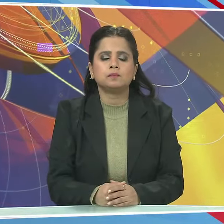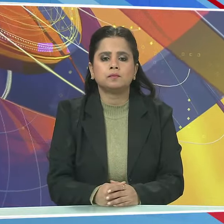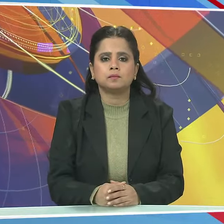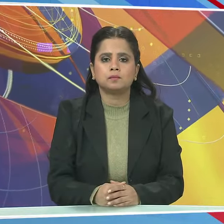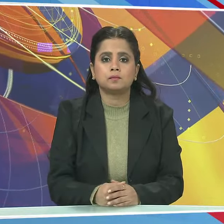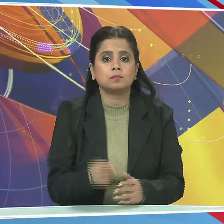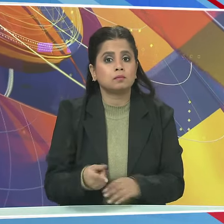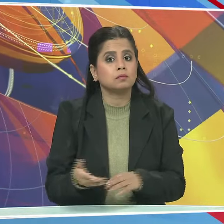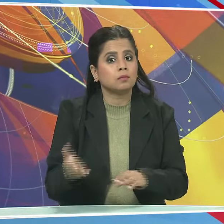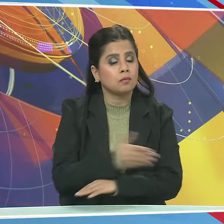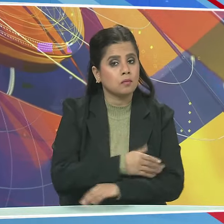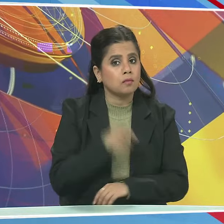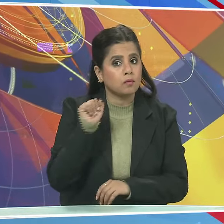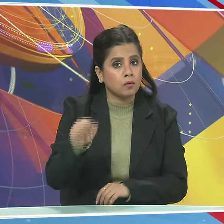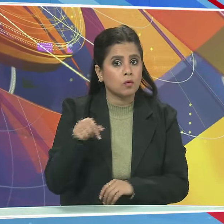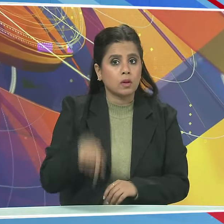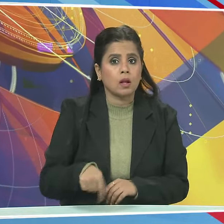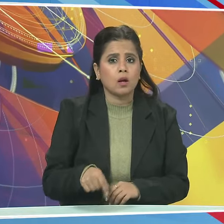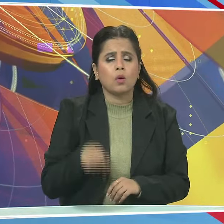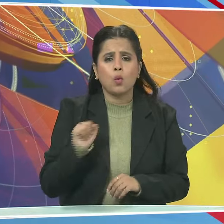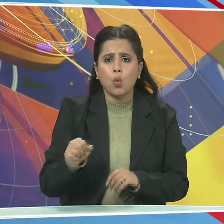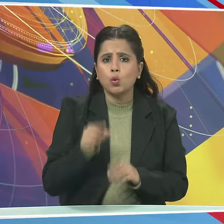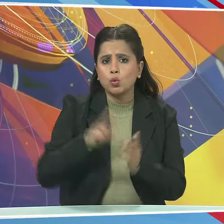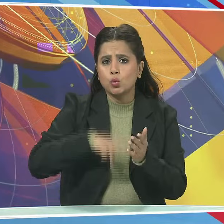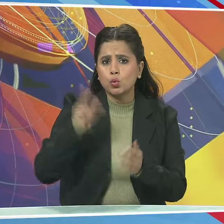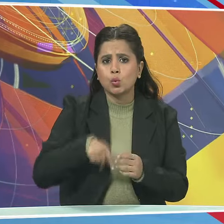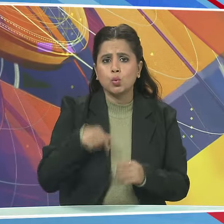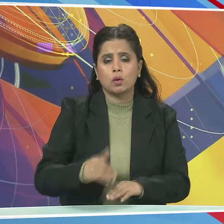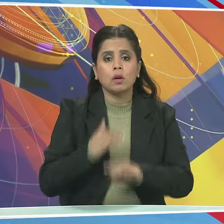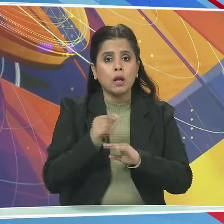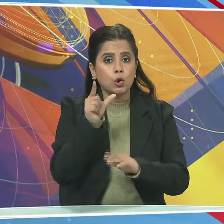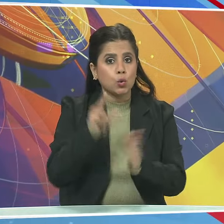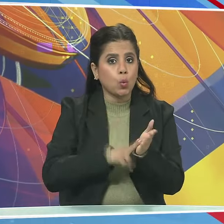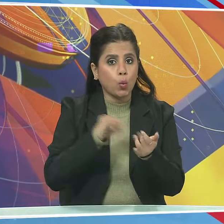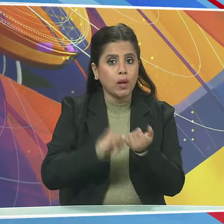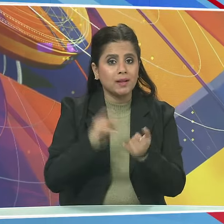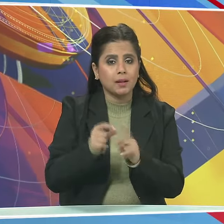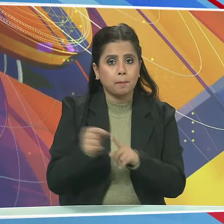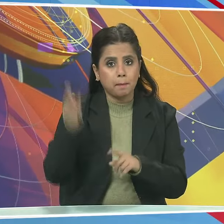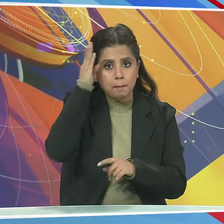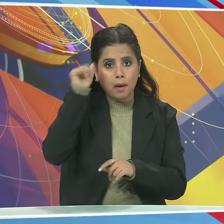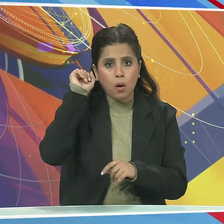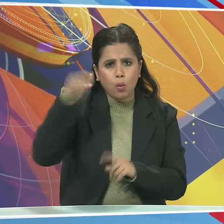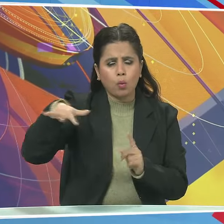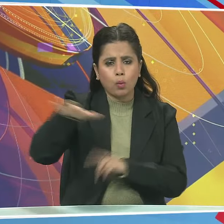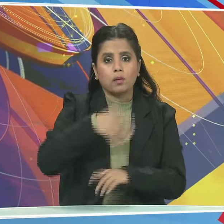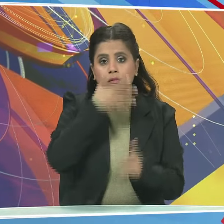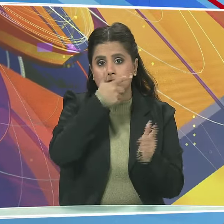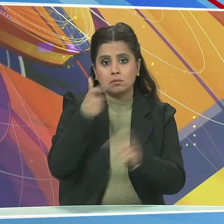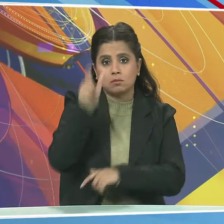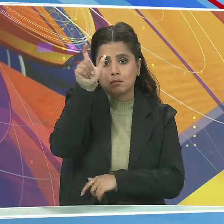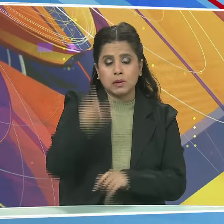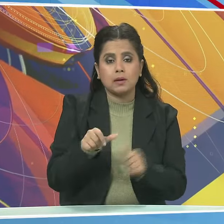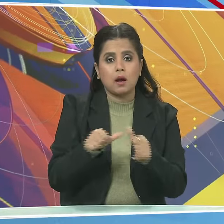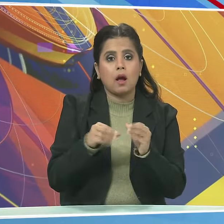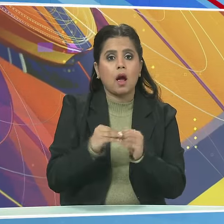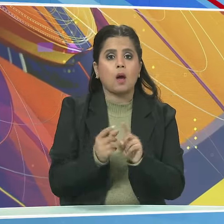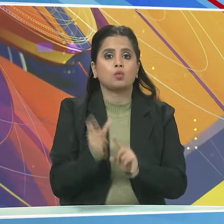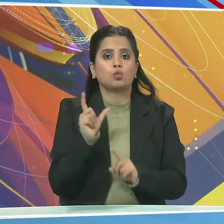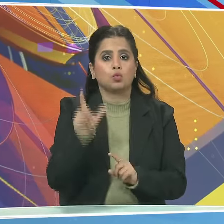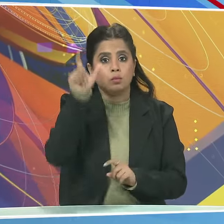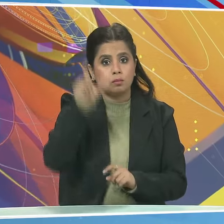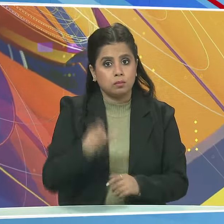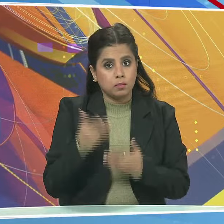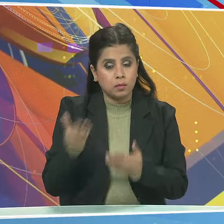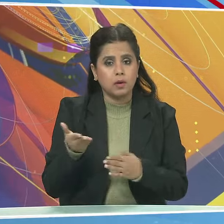इससे पहले आज संयुक्त राश्ट्र सुरक्षा पाइशद ने पाकिस्तानी मूल के आतंगवादी अब्दुलरह्मान मक्की